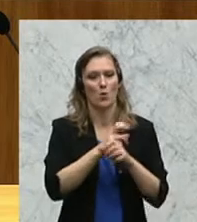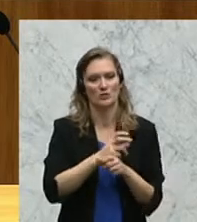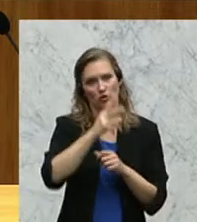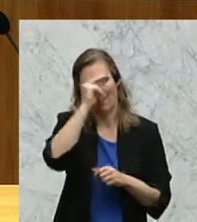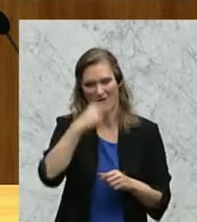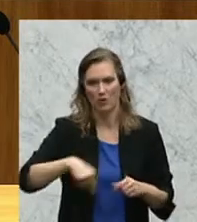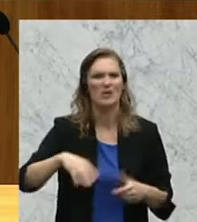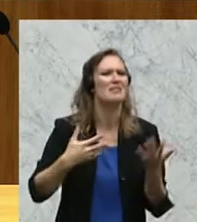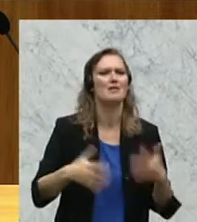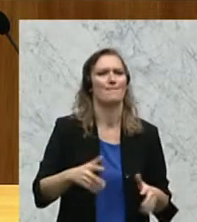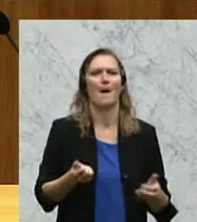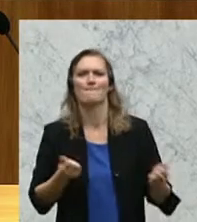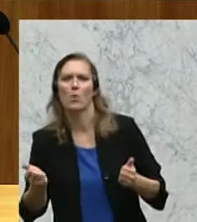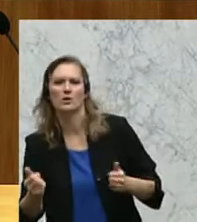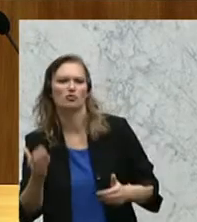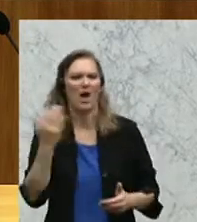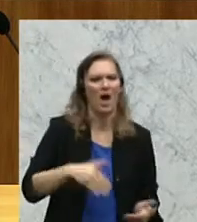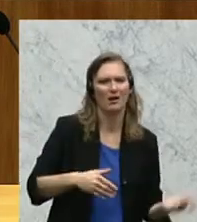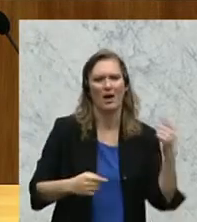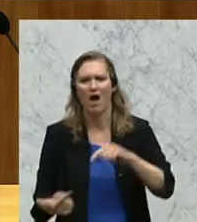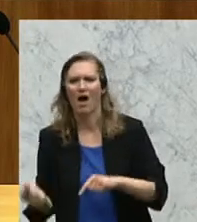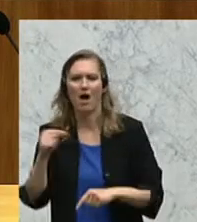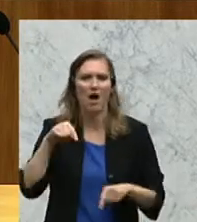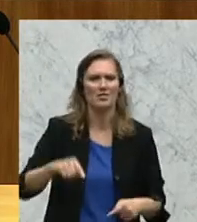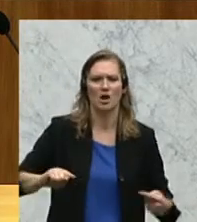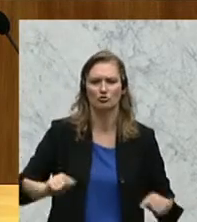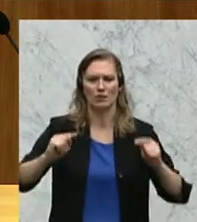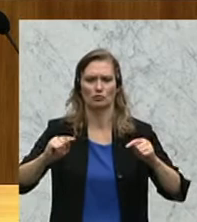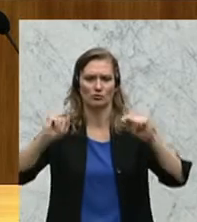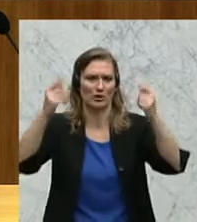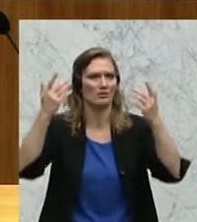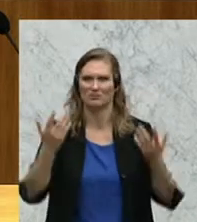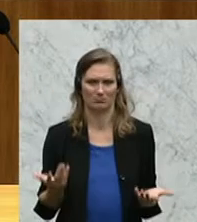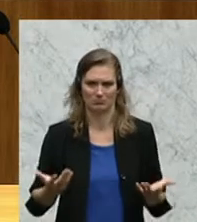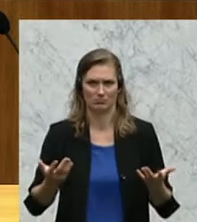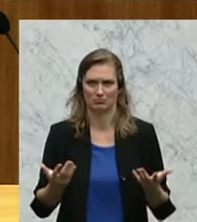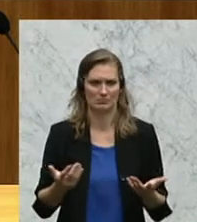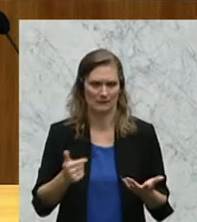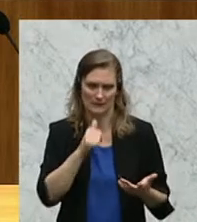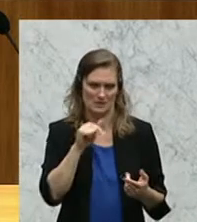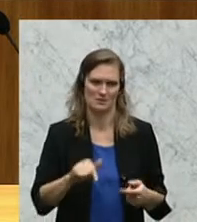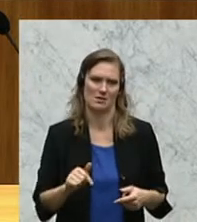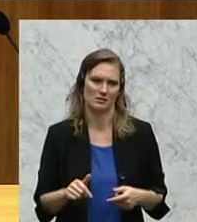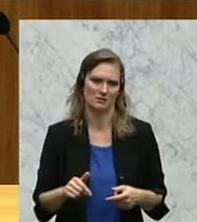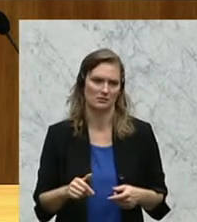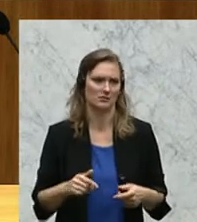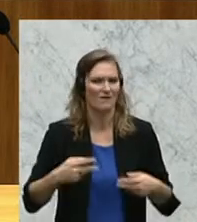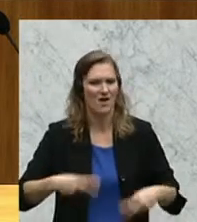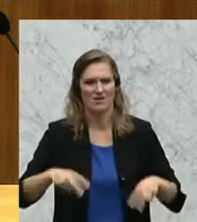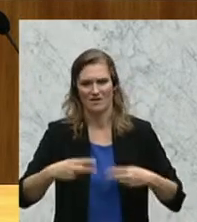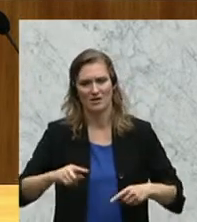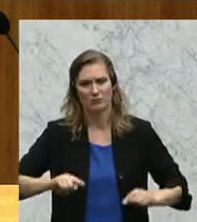Hickhack und keine Zerwürfnisse im Hohen Haus zu verursachen und zu betreiben, sondern